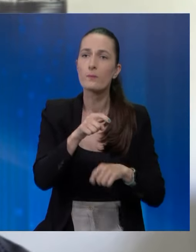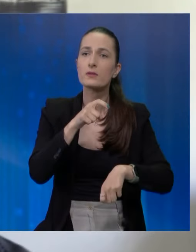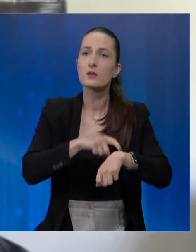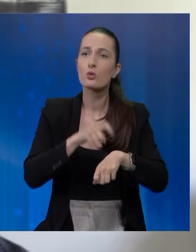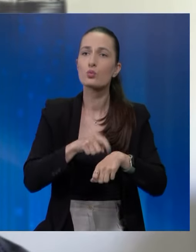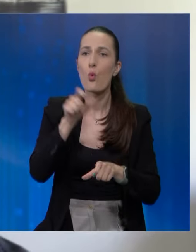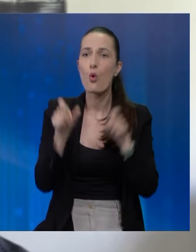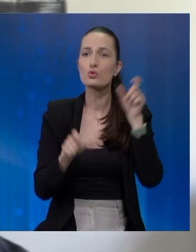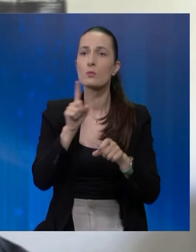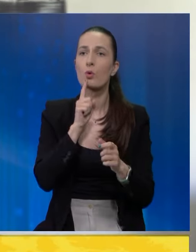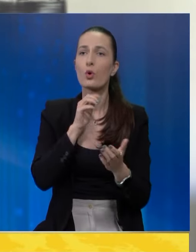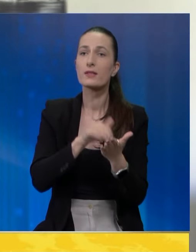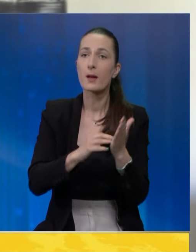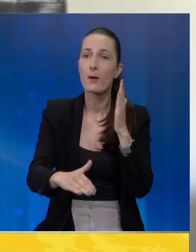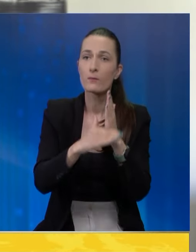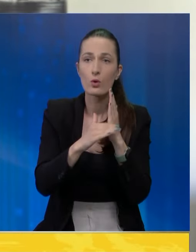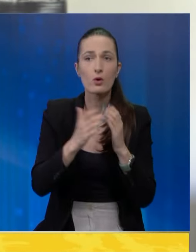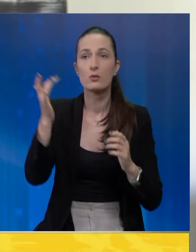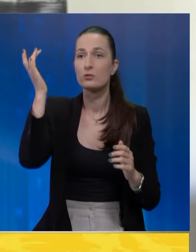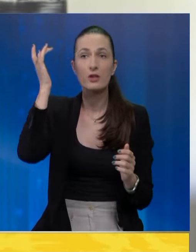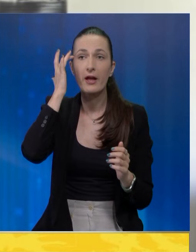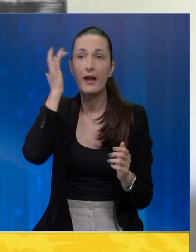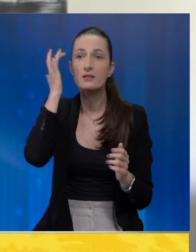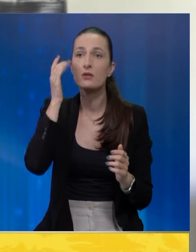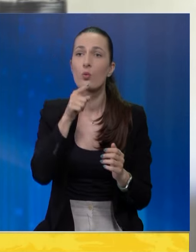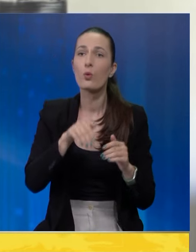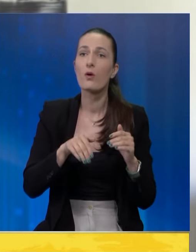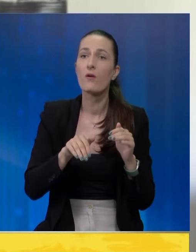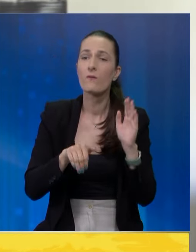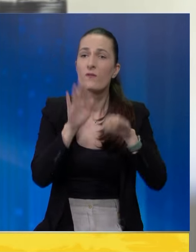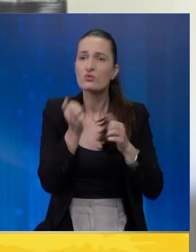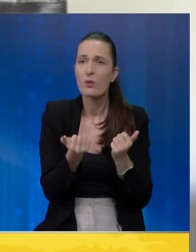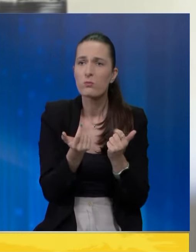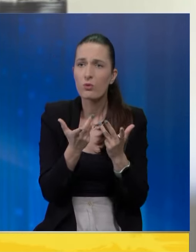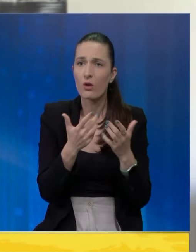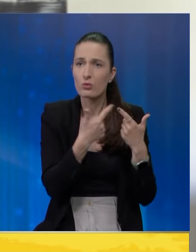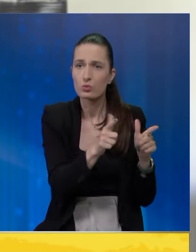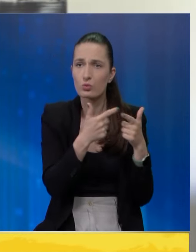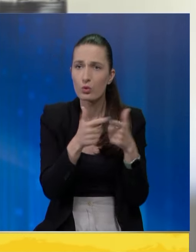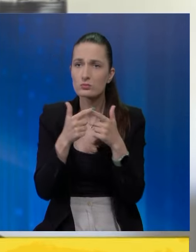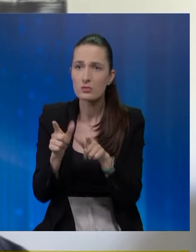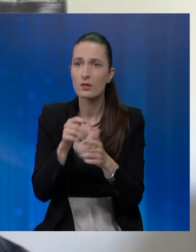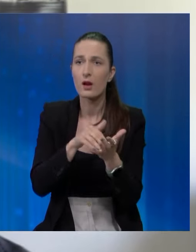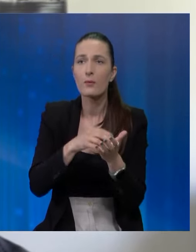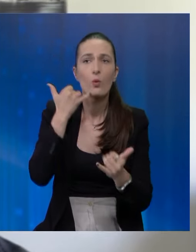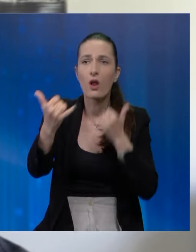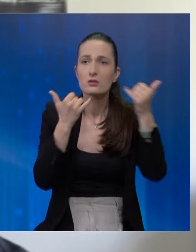eventualno u tom trenutku osobe koje trebaju takvu vrstu pomoć ne znaju koji od većeg broja